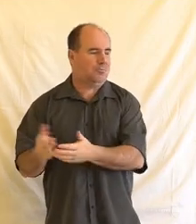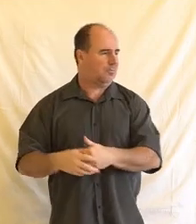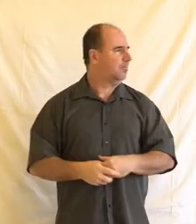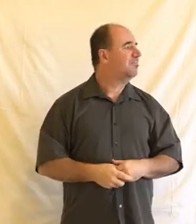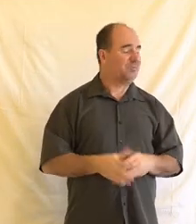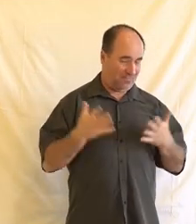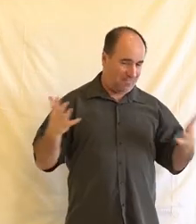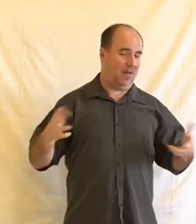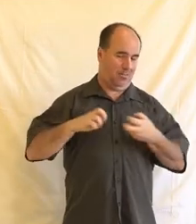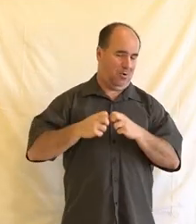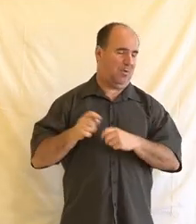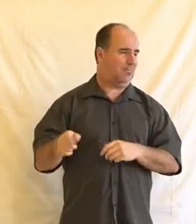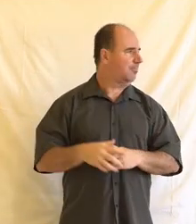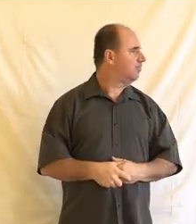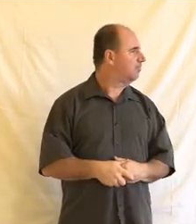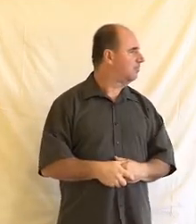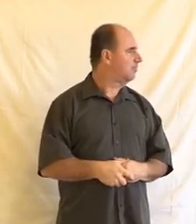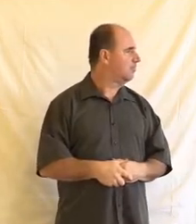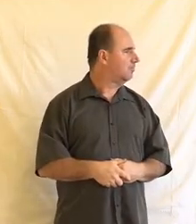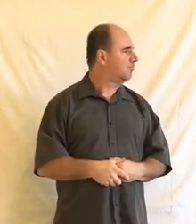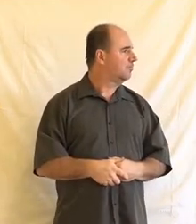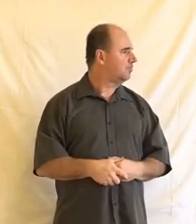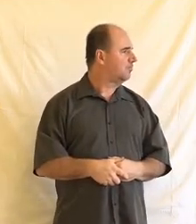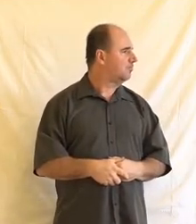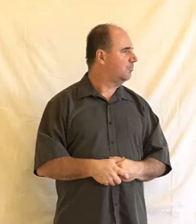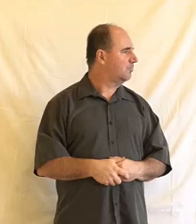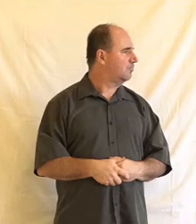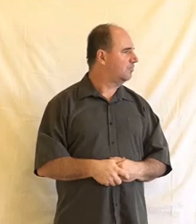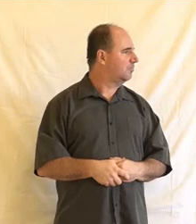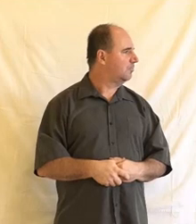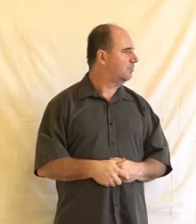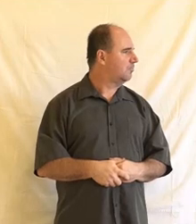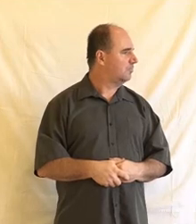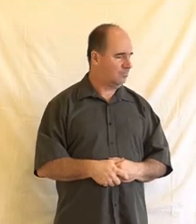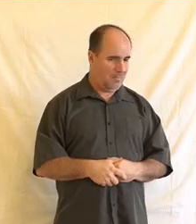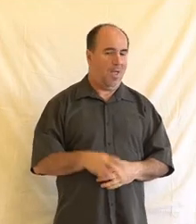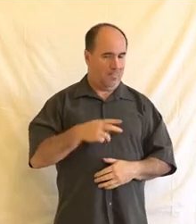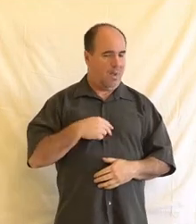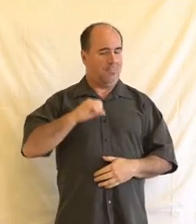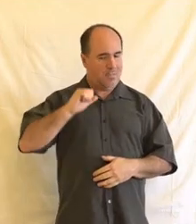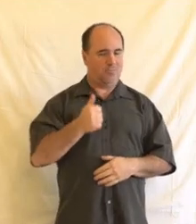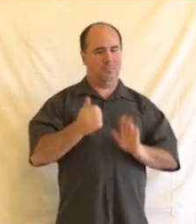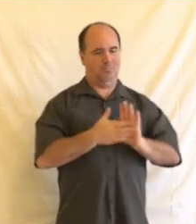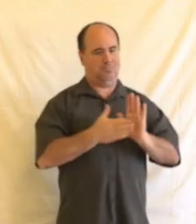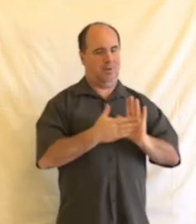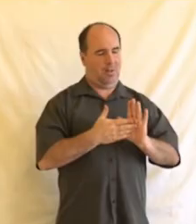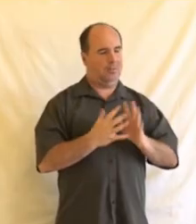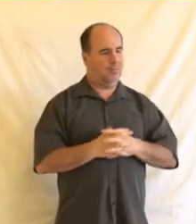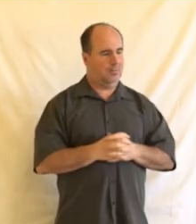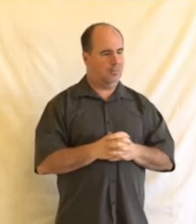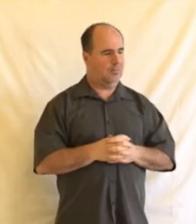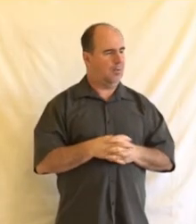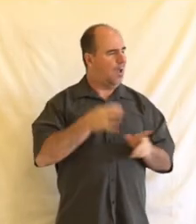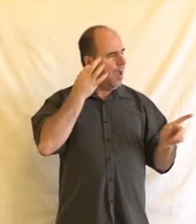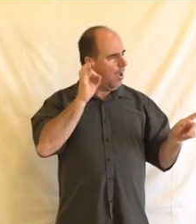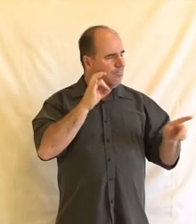Mám tedy těch příkladů víc, zastavím se tady z toho jenom u jednoho a než půjdeme dál, a to bylo, co paní paní důtorka